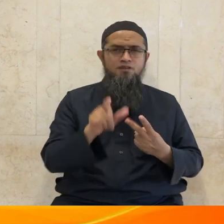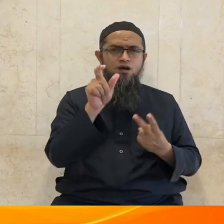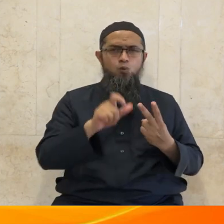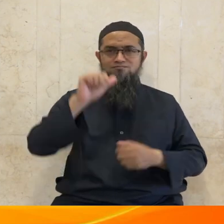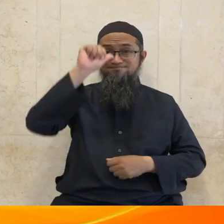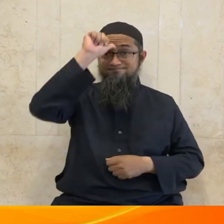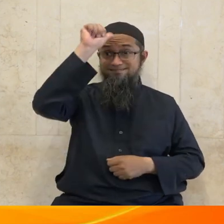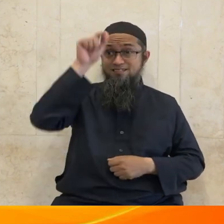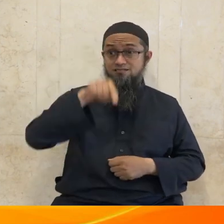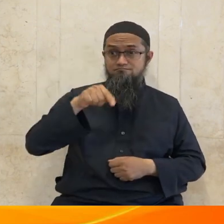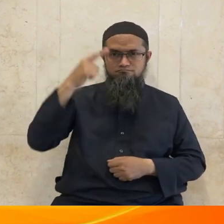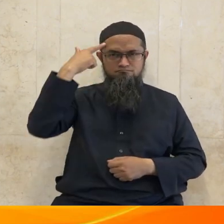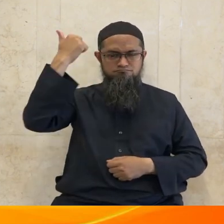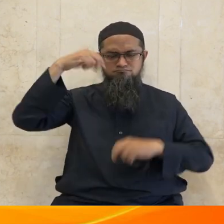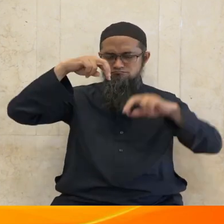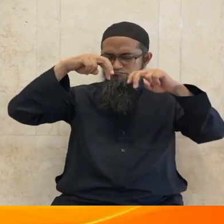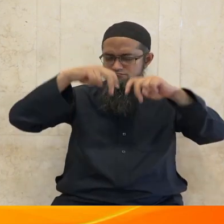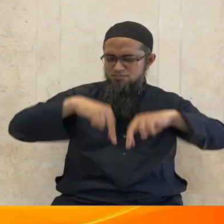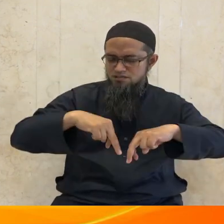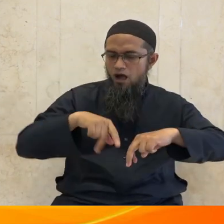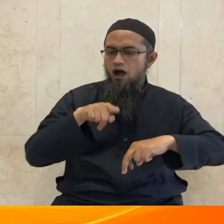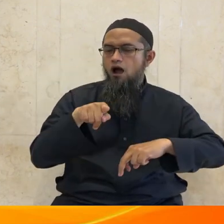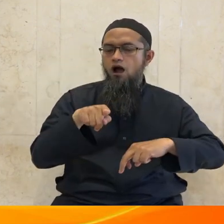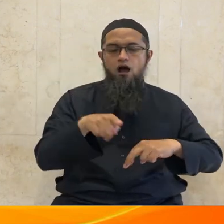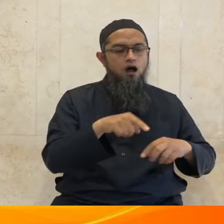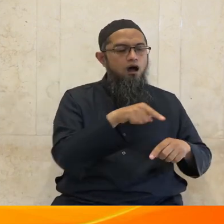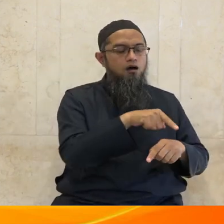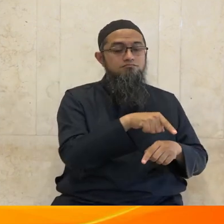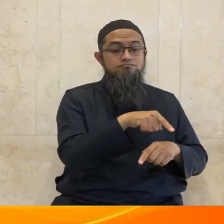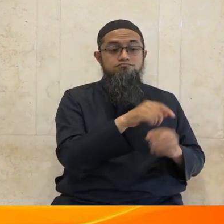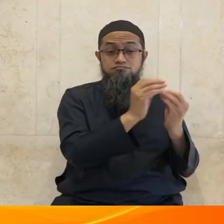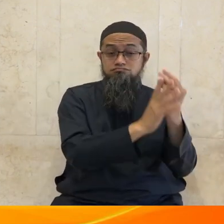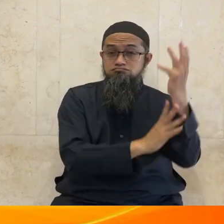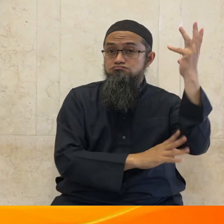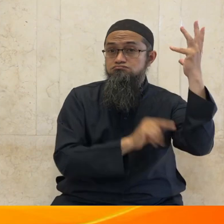termaktub dalam surat Al-Israq ayat 44